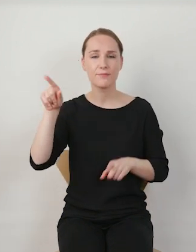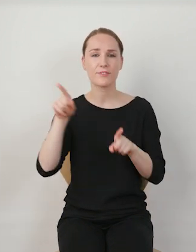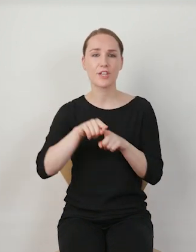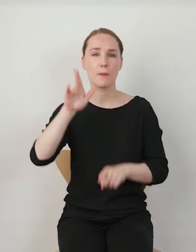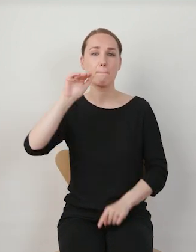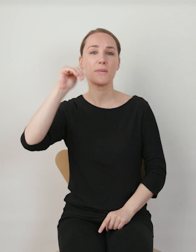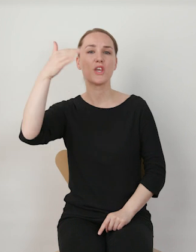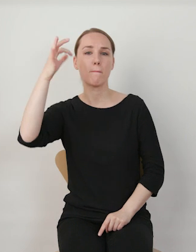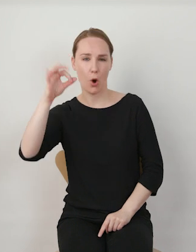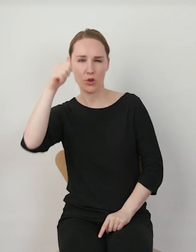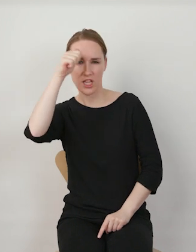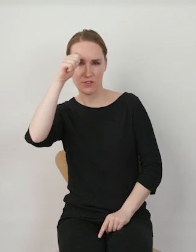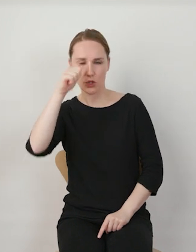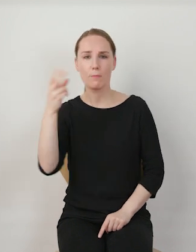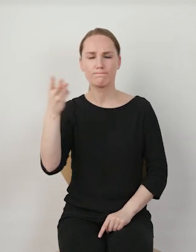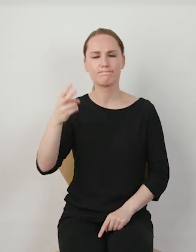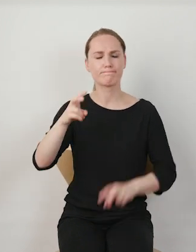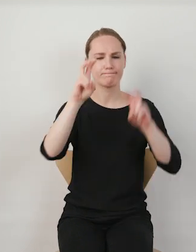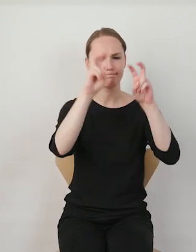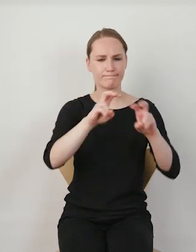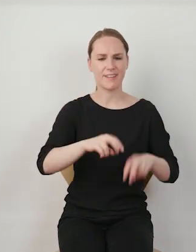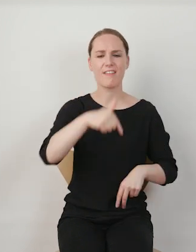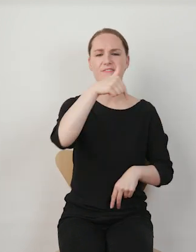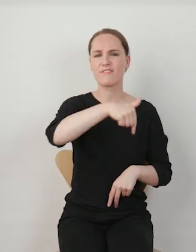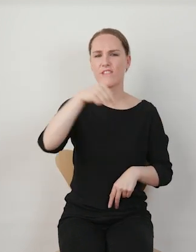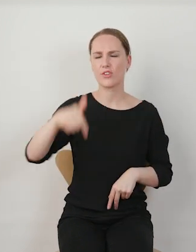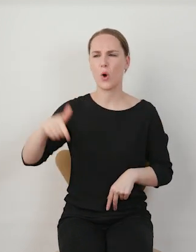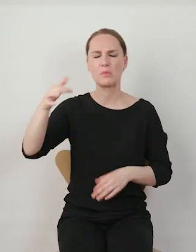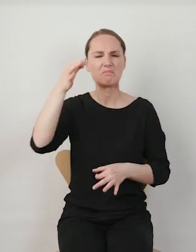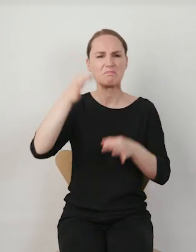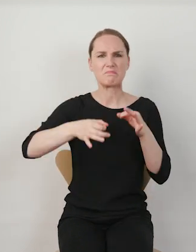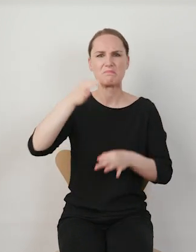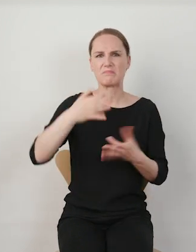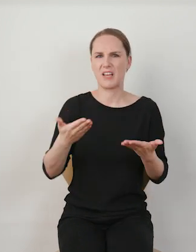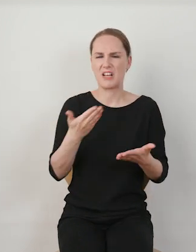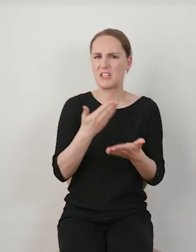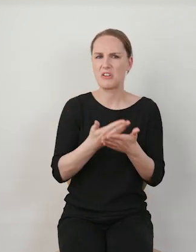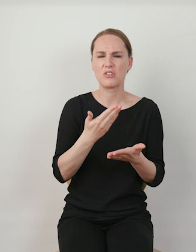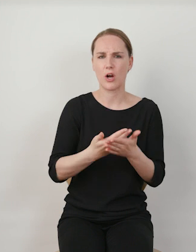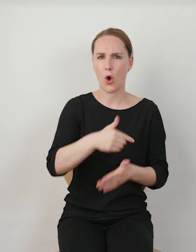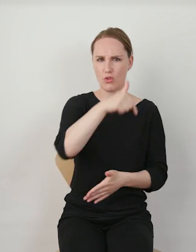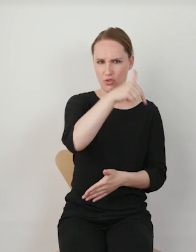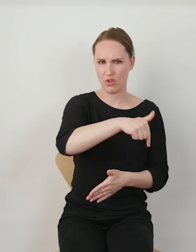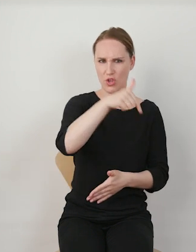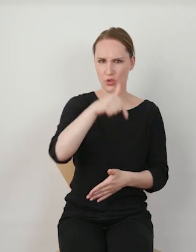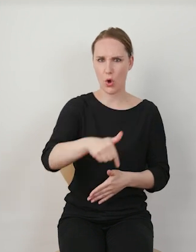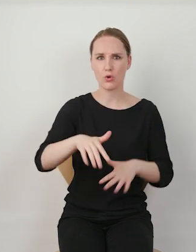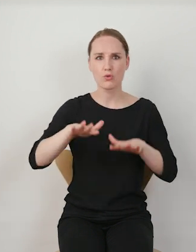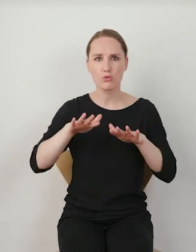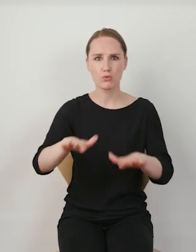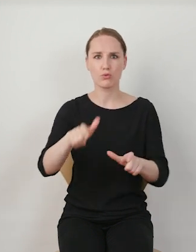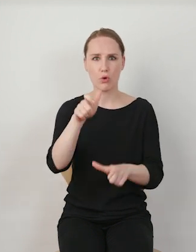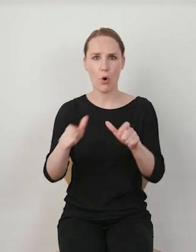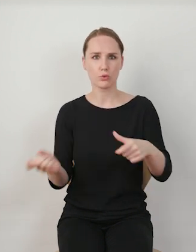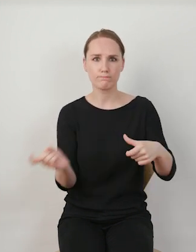przyjrzały się TikTokowi i też zastanawiały się nad tym, co sprawia, że do TikToka dołącza coraz więcej